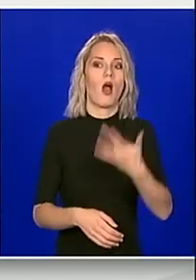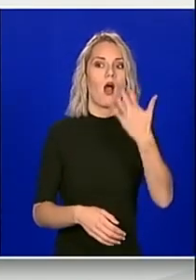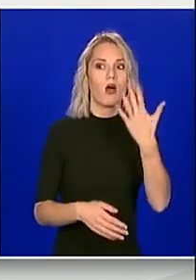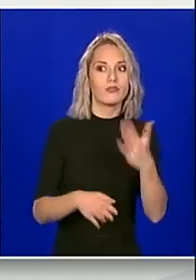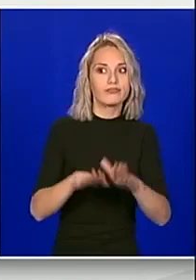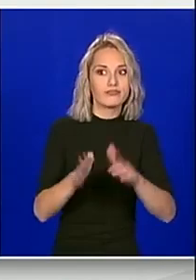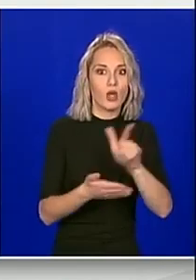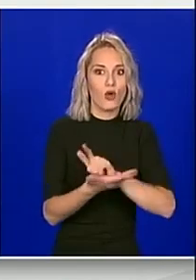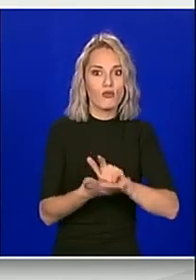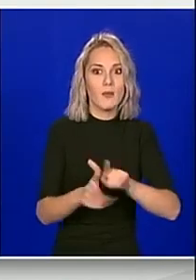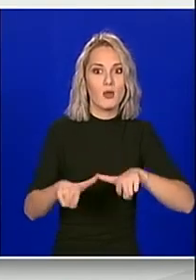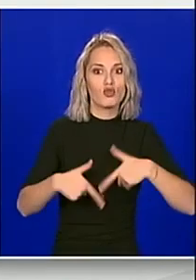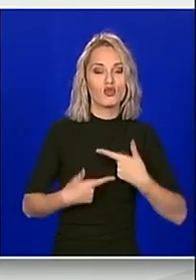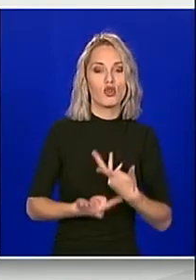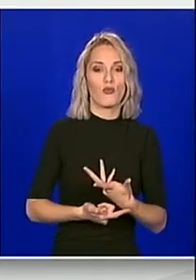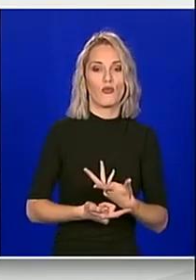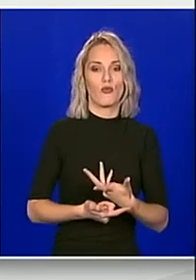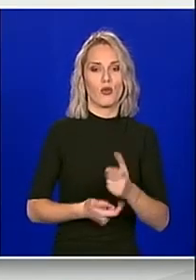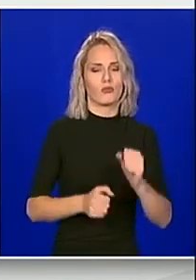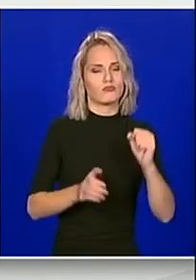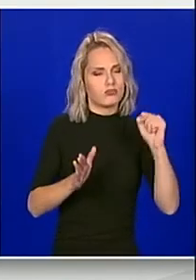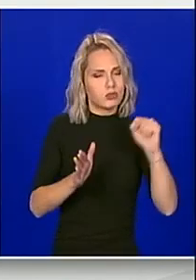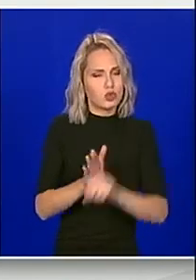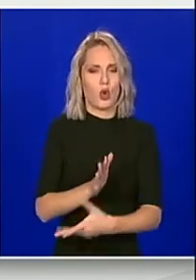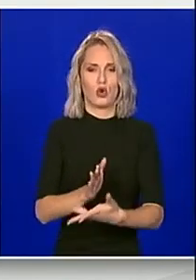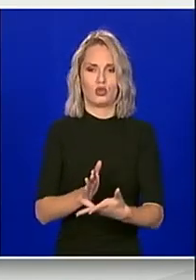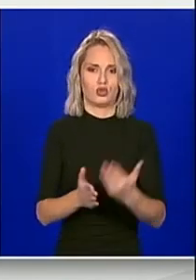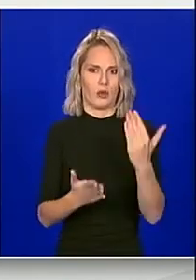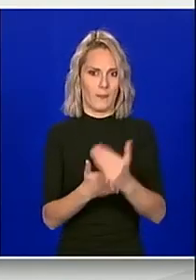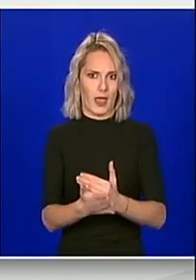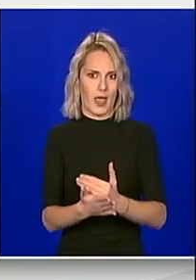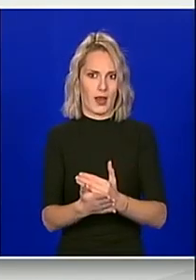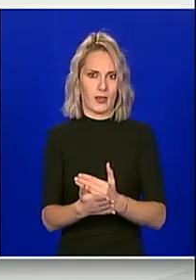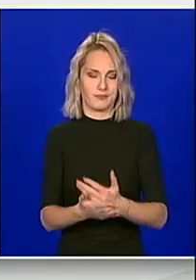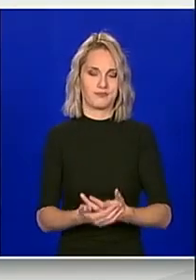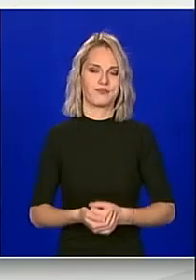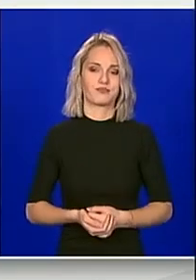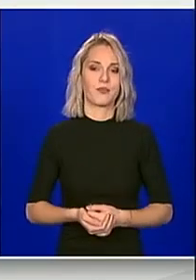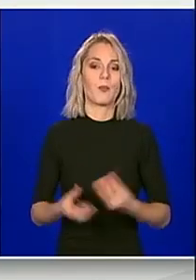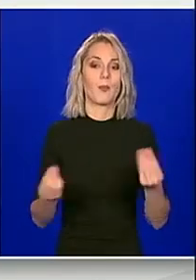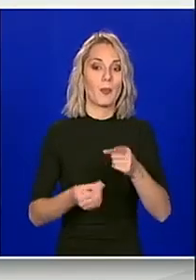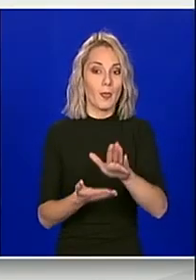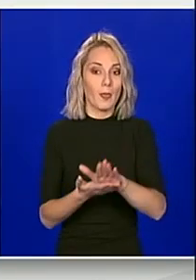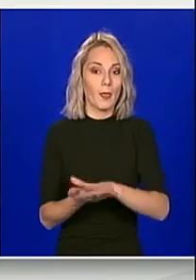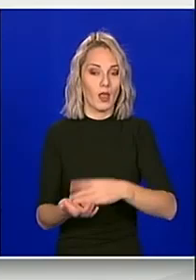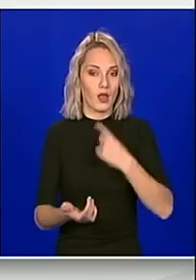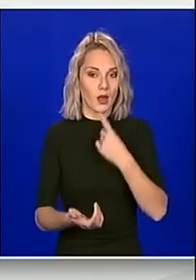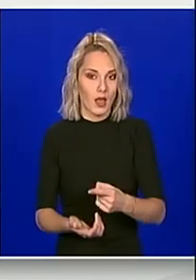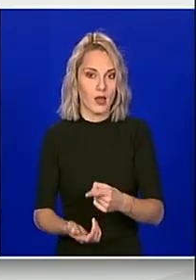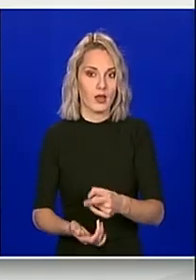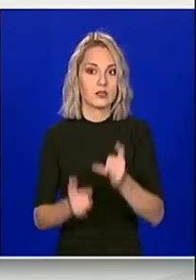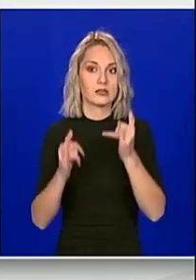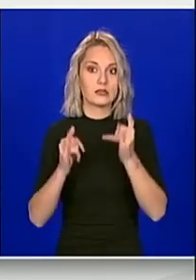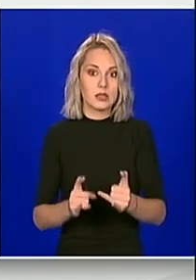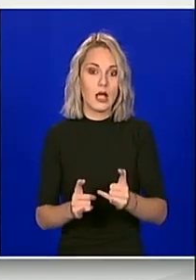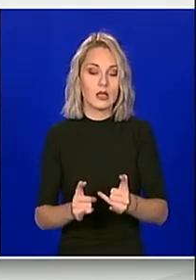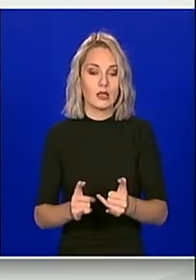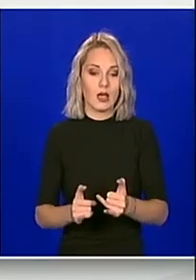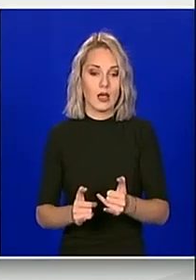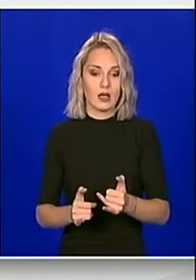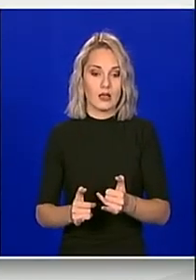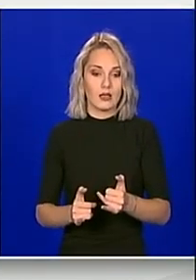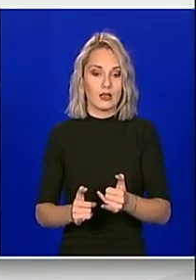žive pod režimom tih novih mjera. Kao što ste uvodno i kazali, u ovom trenutku se